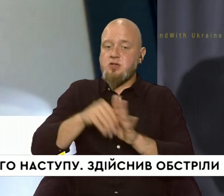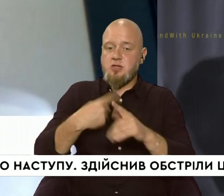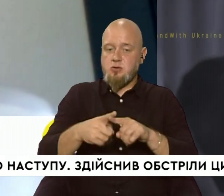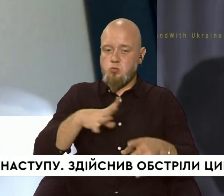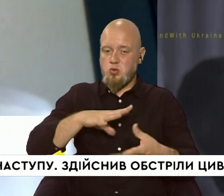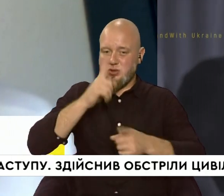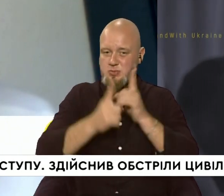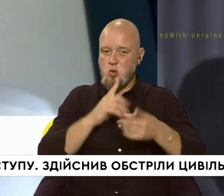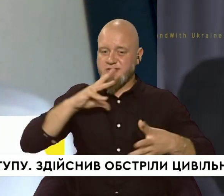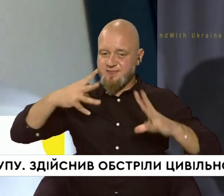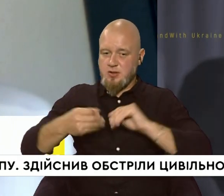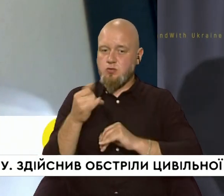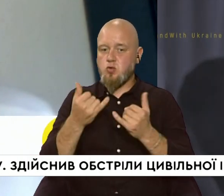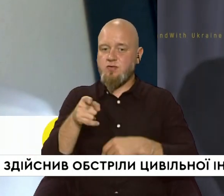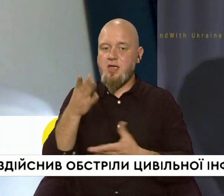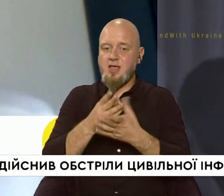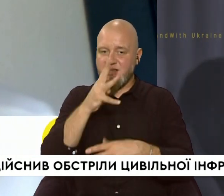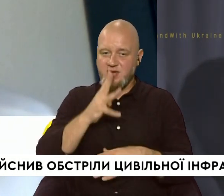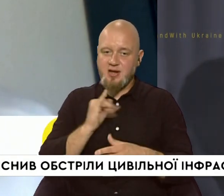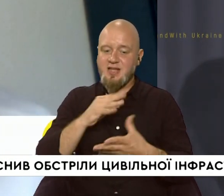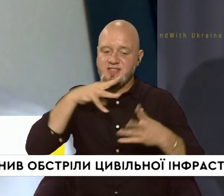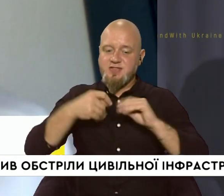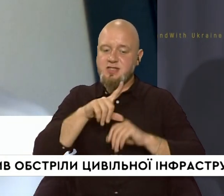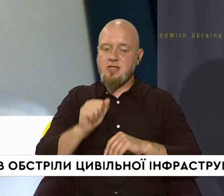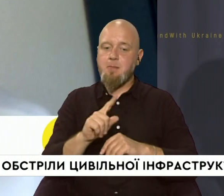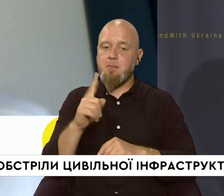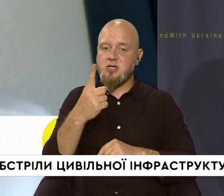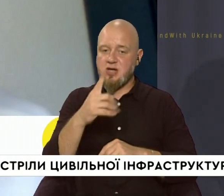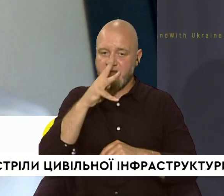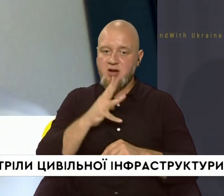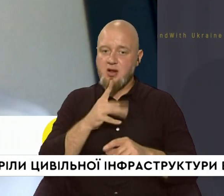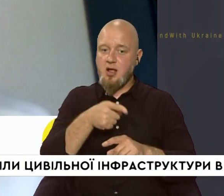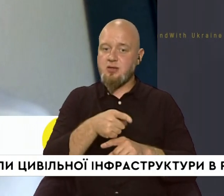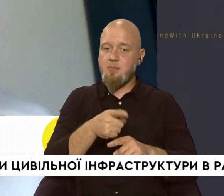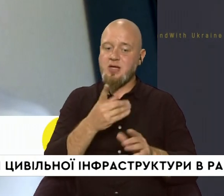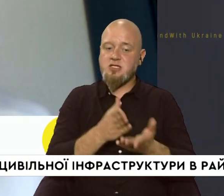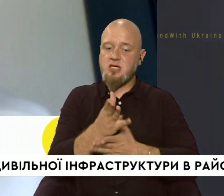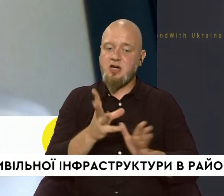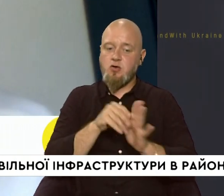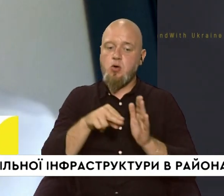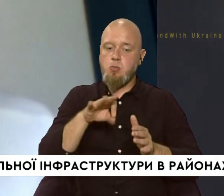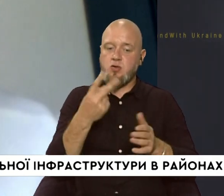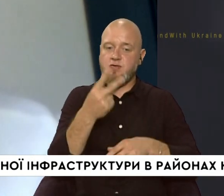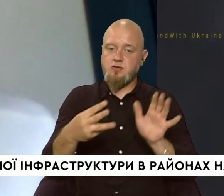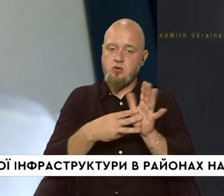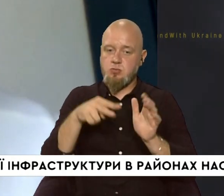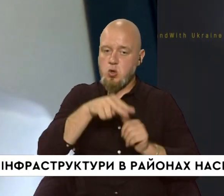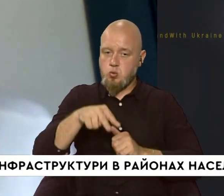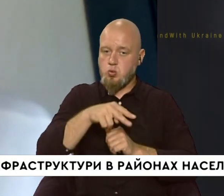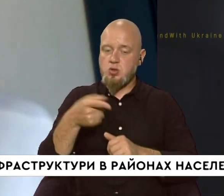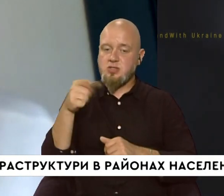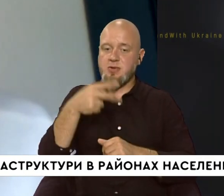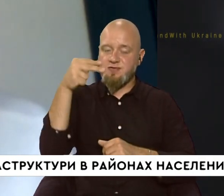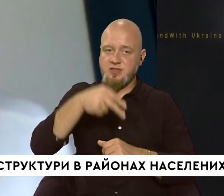звітність, і сьогодні вона є квартальною, і звідти за перший квартал, а там все зраховується по 28 люти, саме